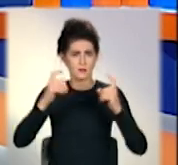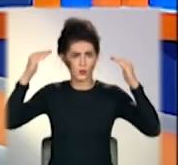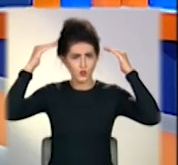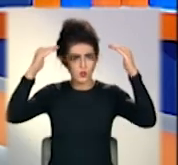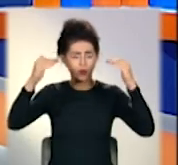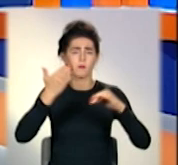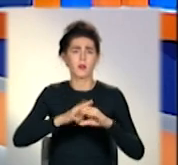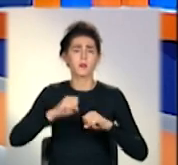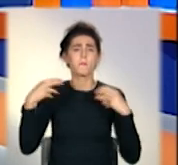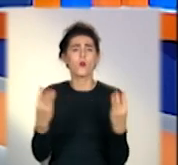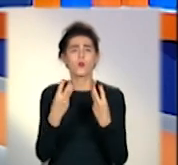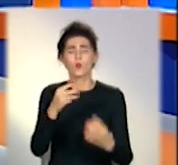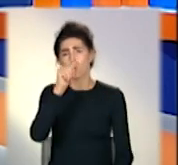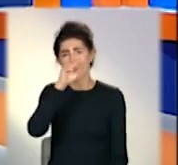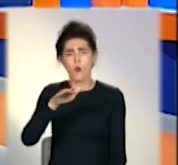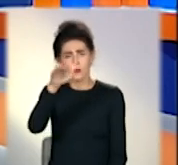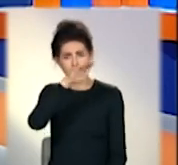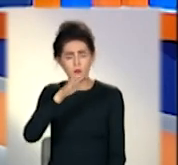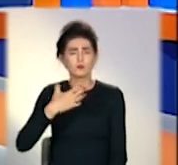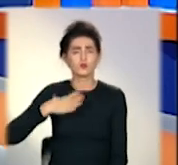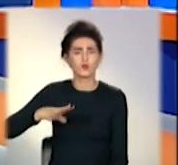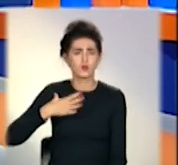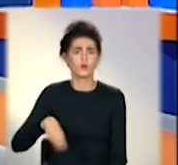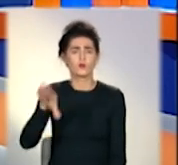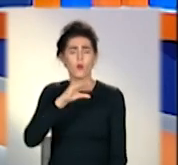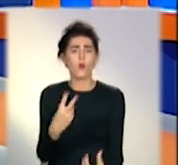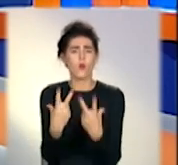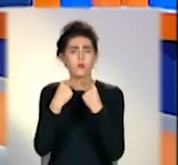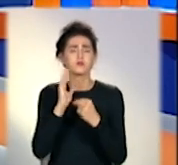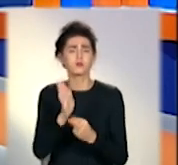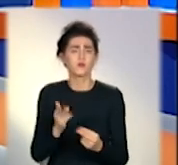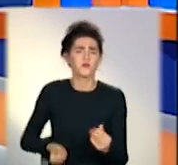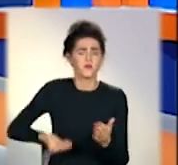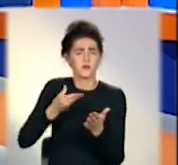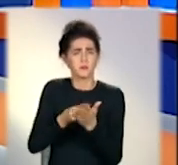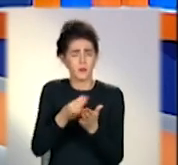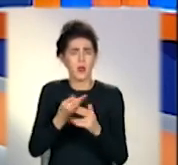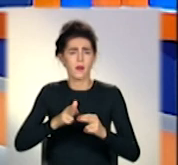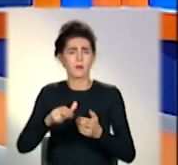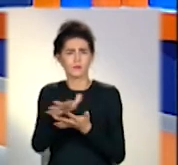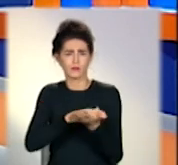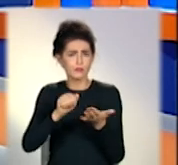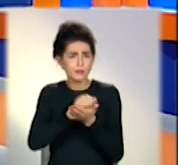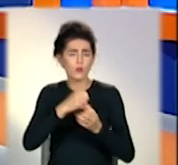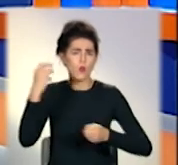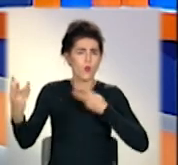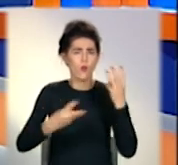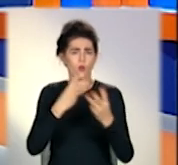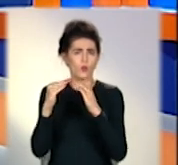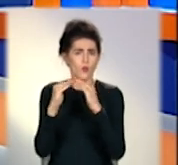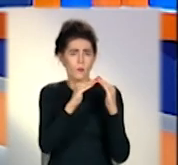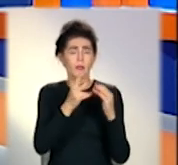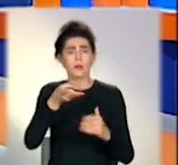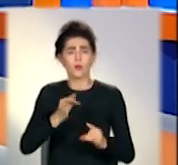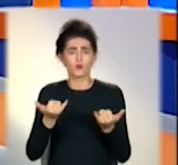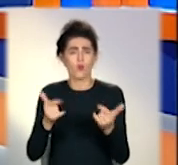головою. Погорільці Луганщини чекають на обіцяну компенсацію за зруйновані вогнем оселі. А поки